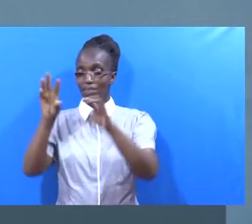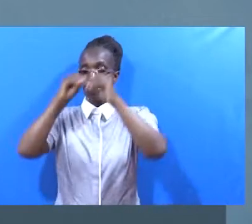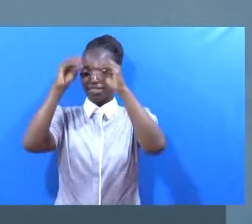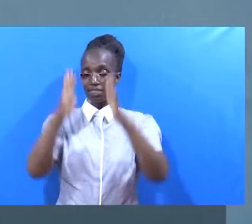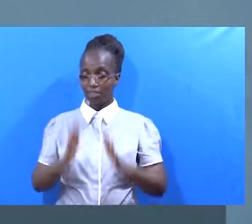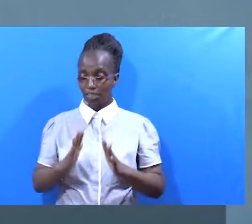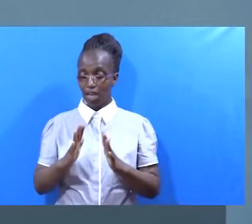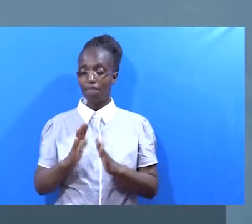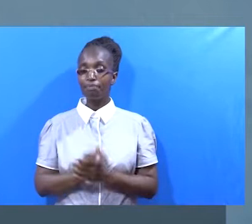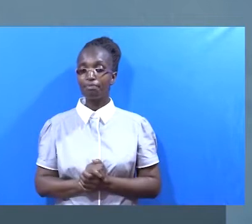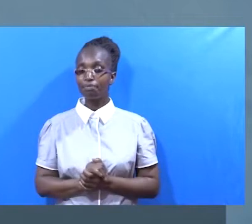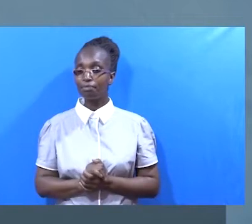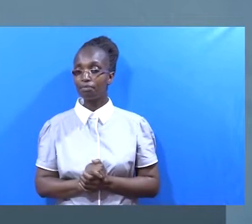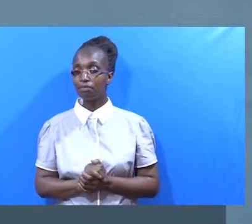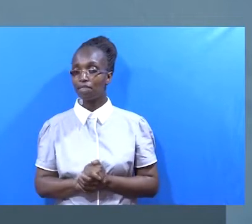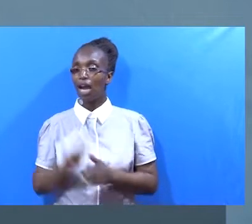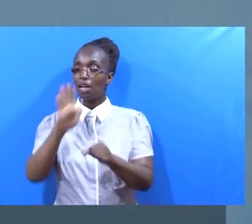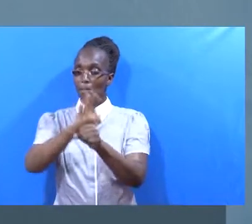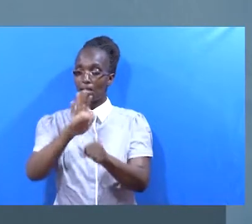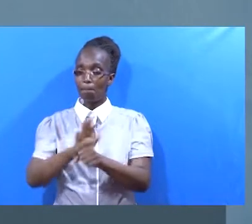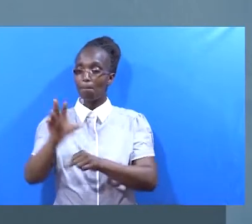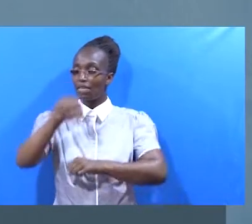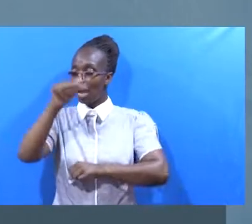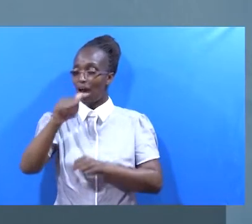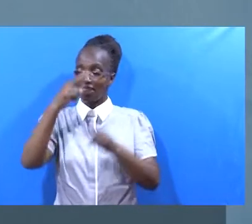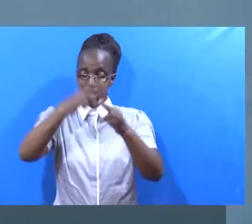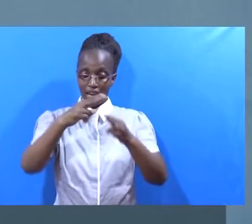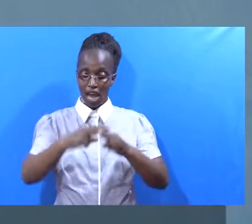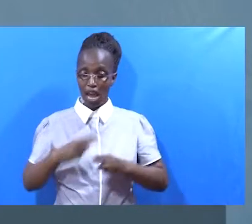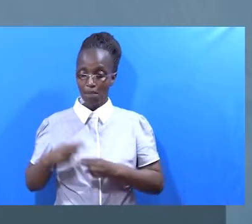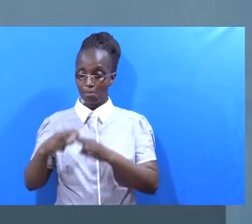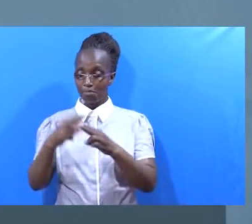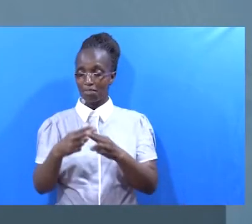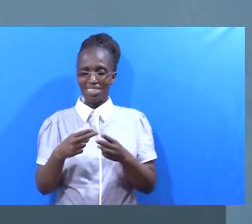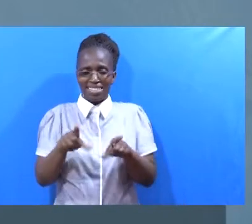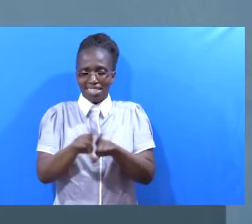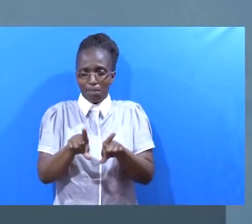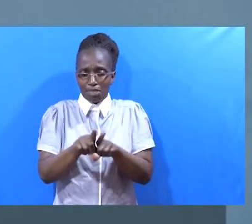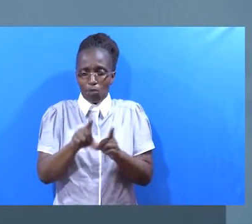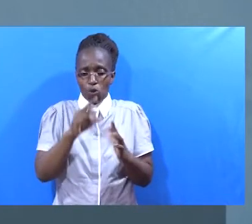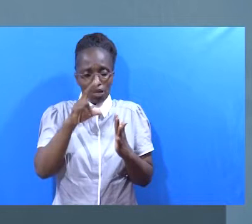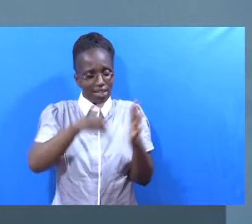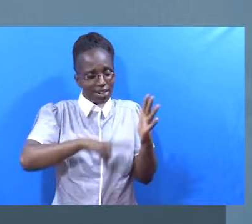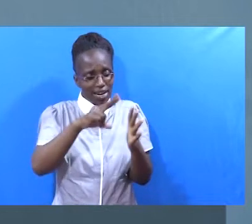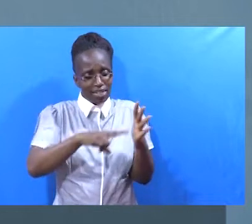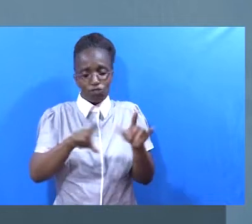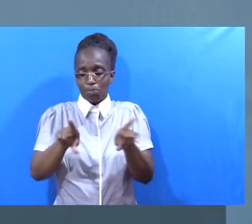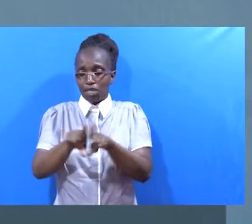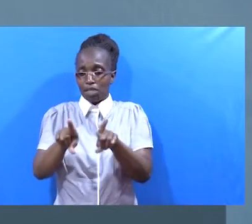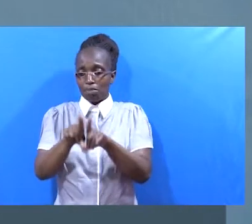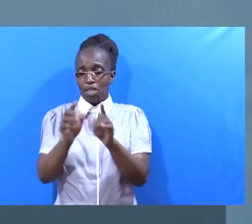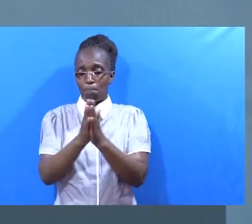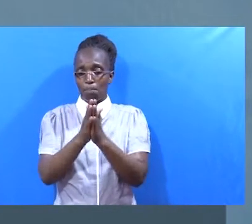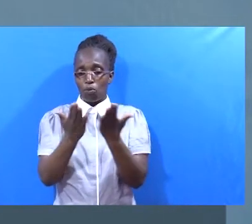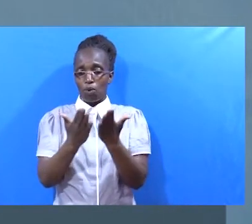Wakamuita buwana Wakamuita mkubwa Na majina mengine Kama yale Ni kama vile tulivyo soma